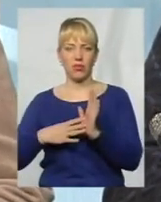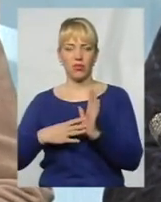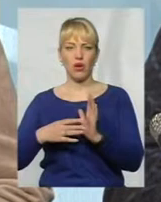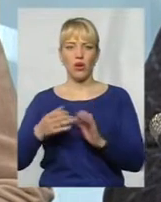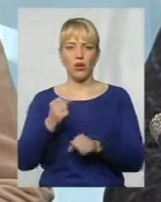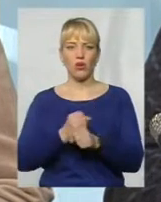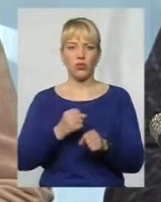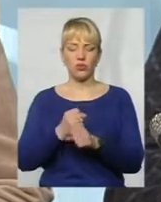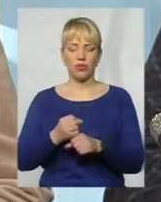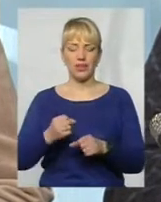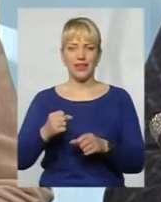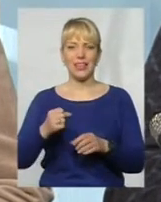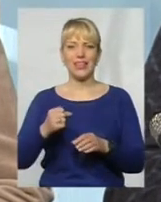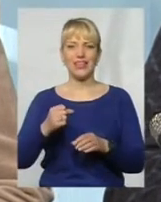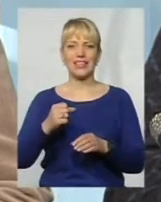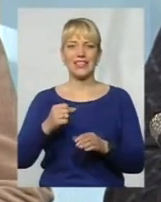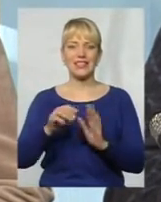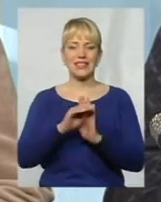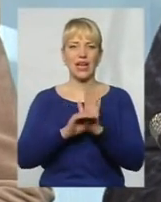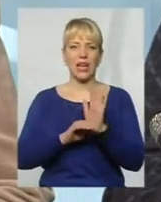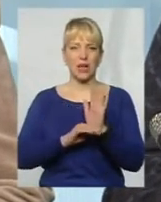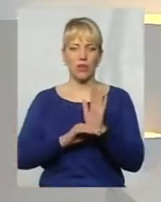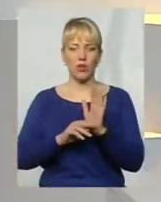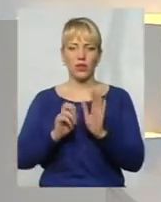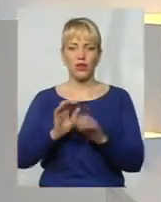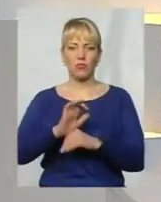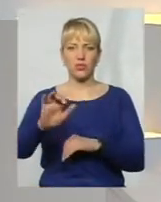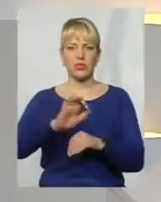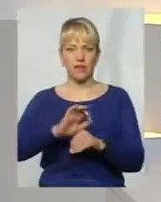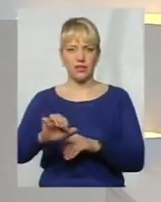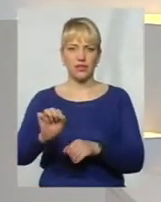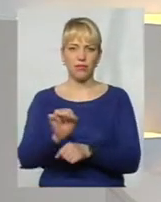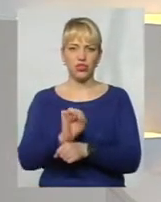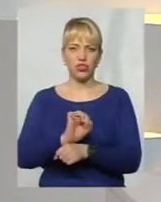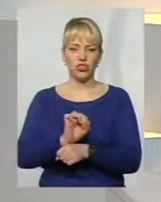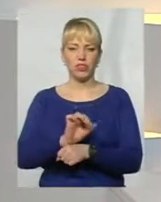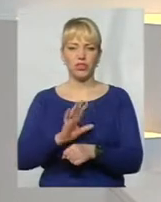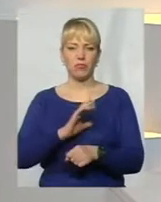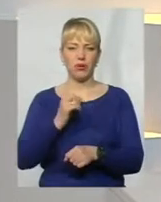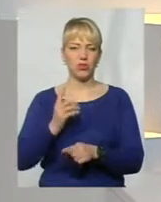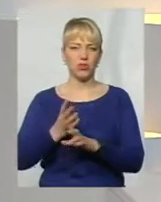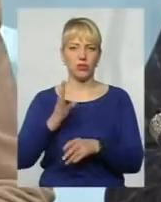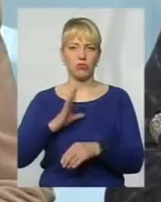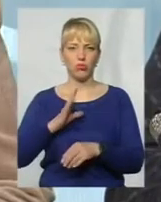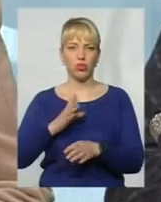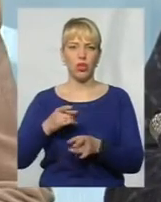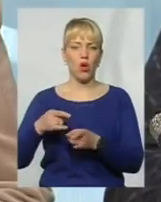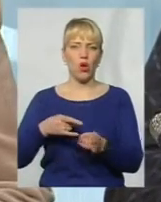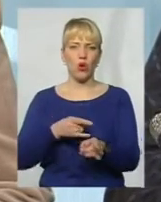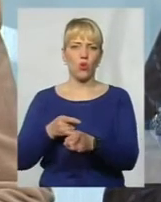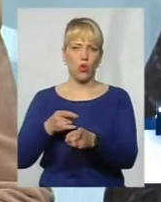розробили схему графік поставки машин. В першу чергу були підняті колони, у нас були в складі